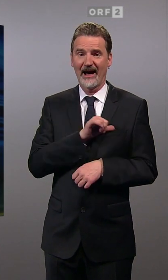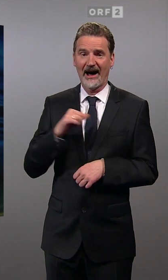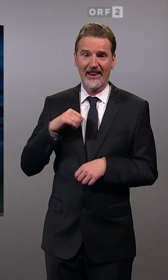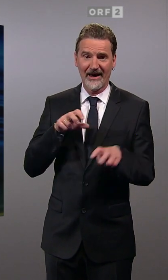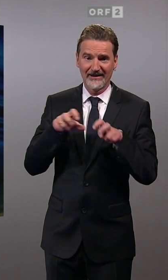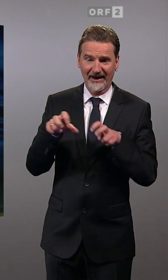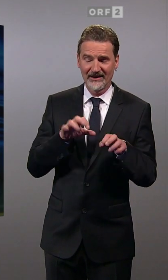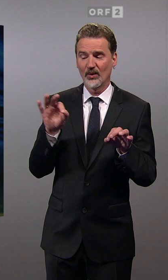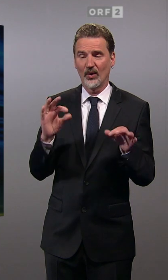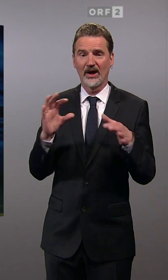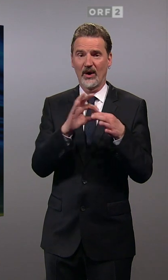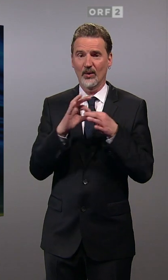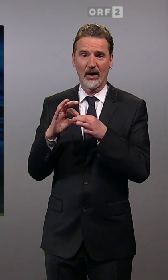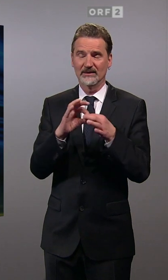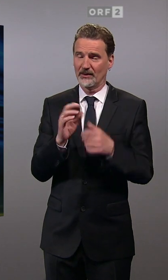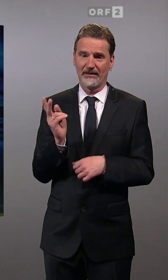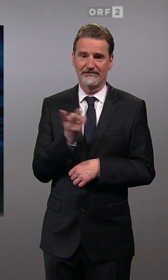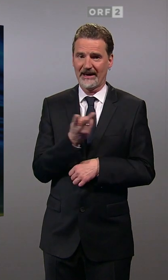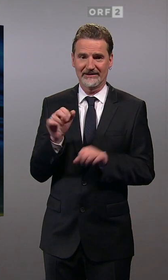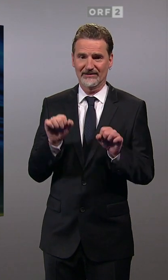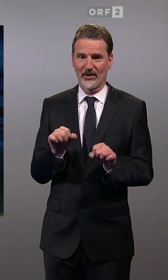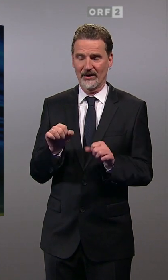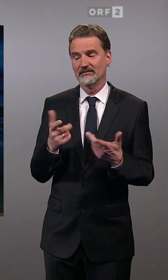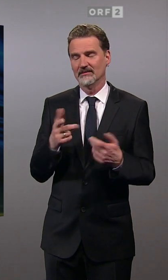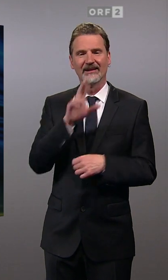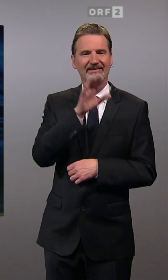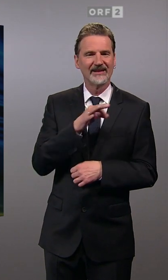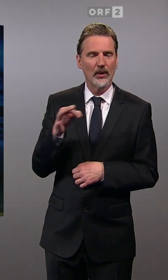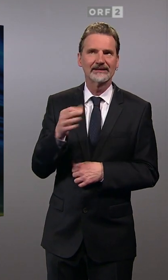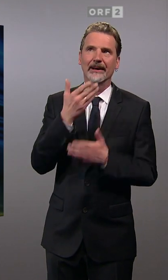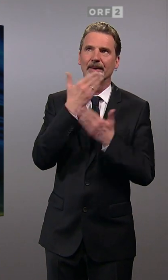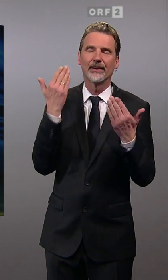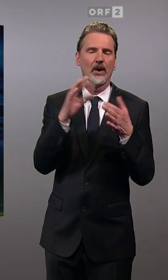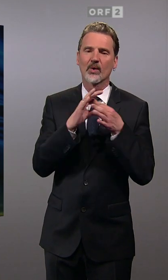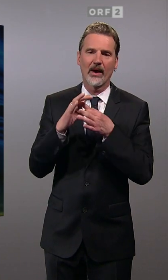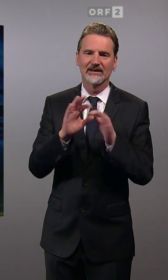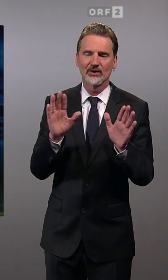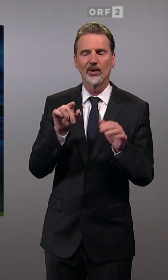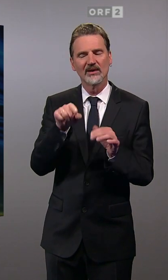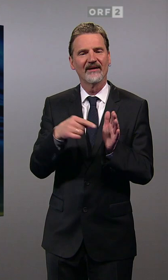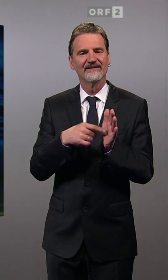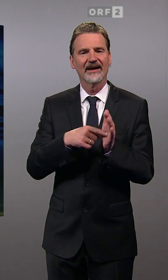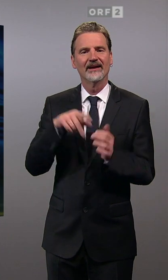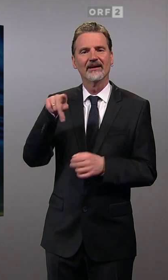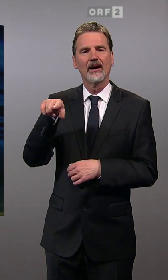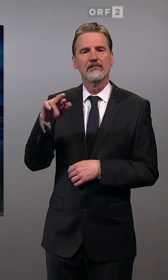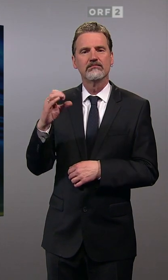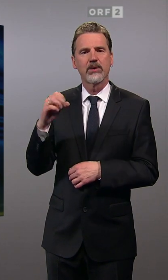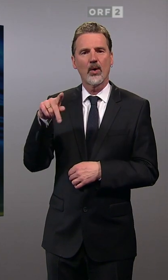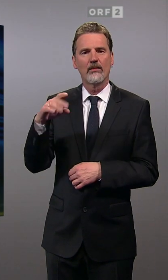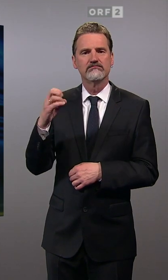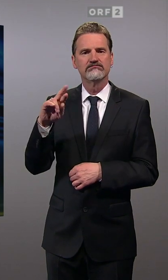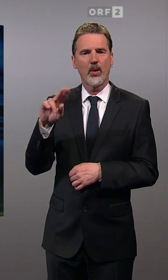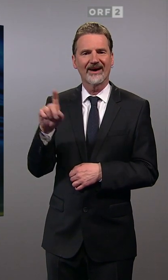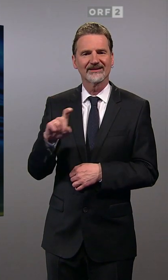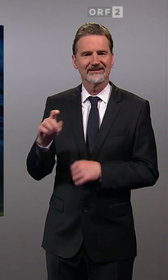aus, dass die nächste Koalition, die ja keine ist in Niederösterreich, wegen des Proportsystems, dann schwarz-blau lautet. Also ich glaube, wir könnten